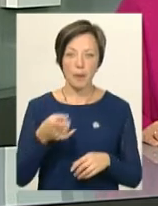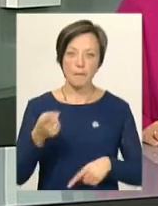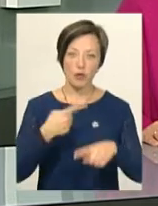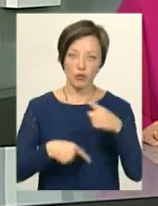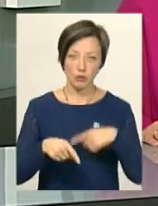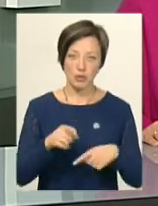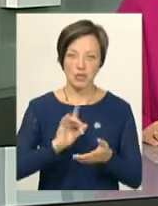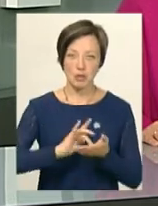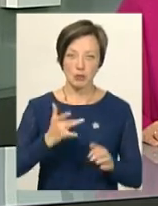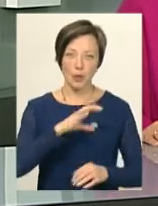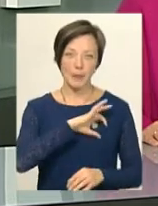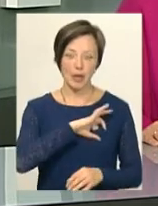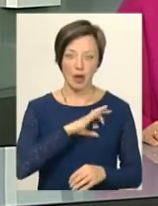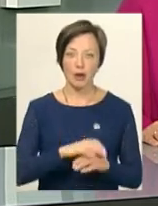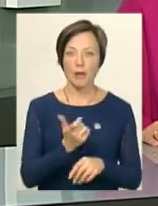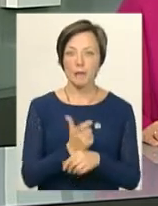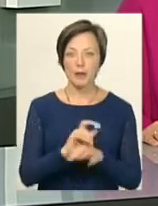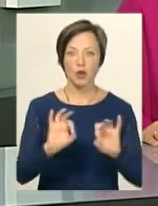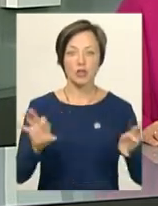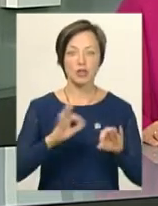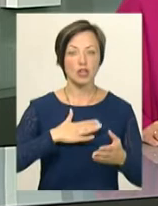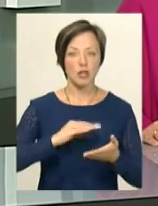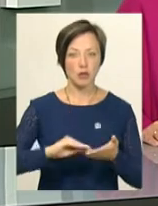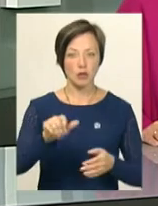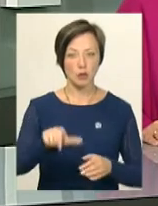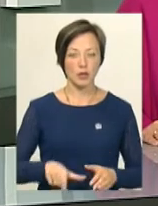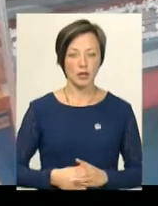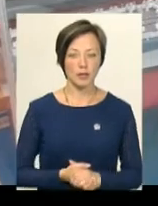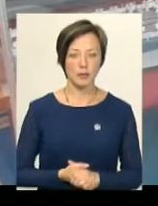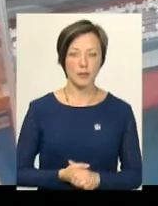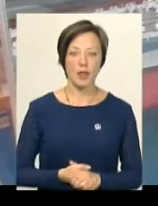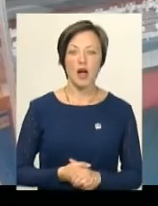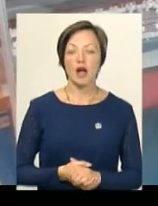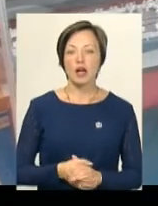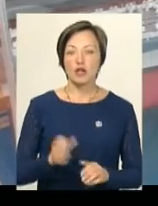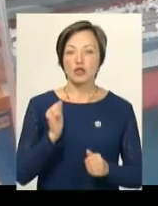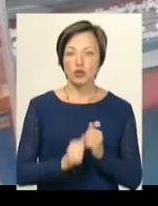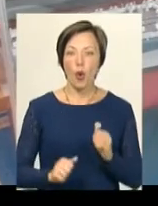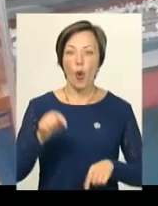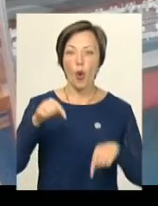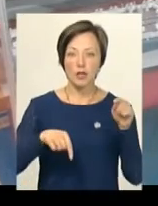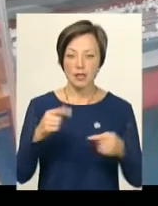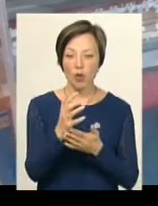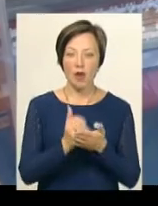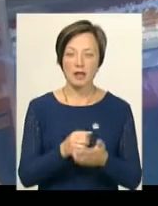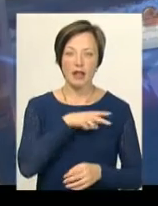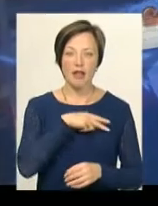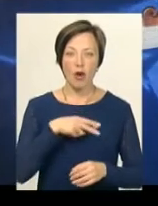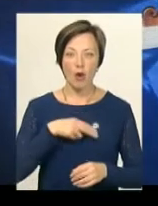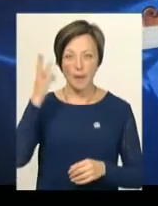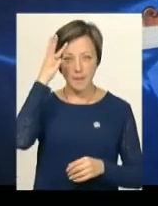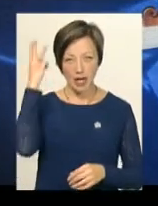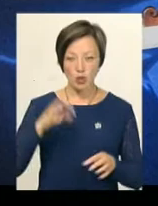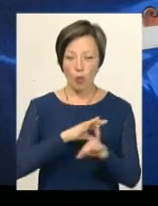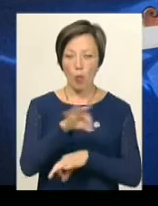він повернувся зі срібною медалю. Більше розкаже Світлана Поробок. Щоосені до колекції нагород хмельницького судномоделіста Юрія